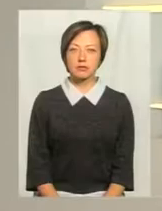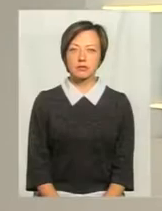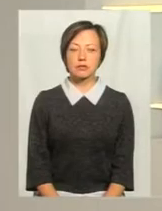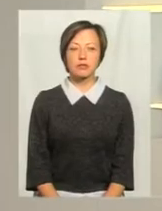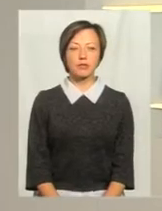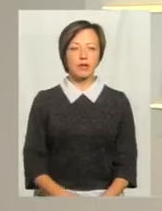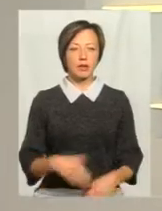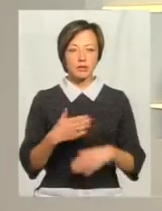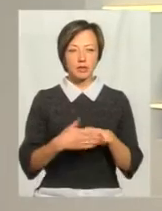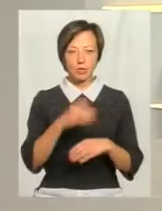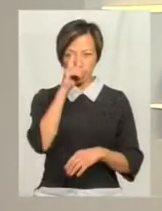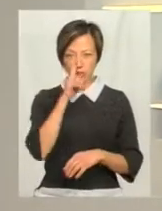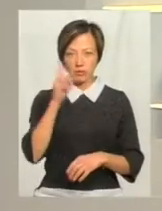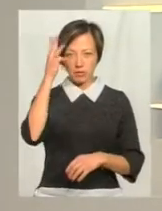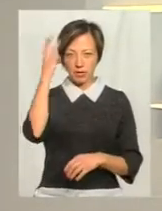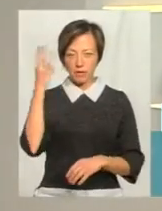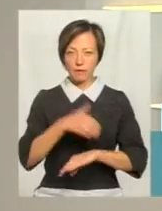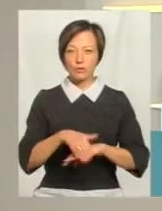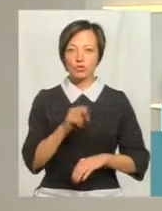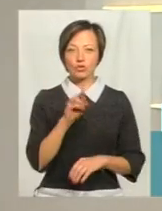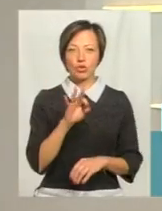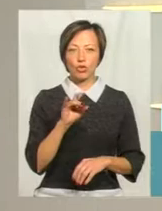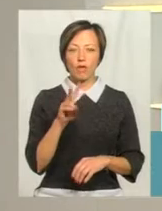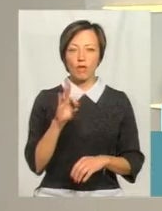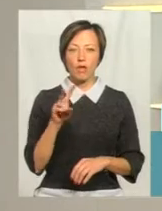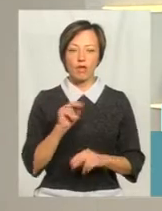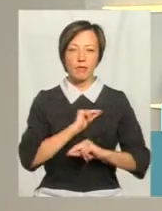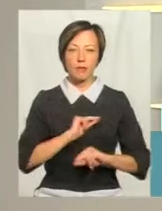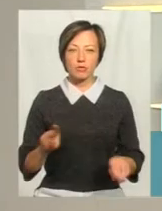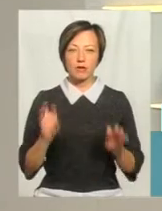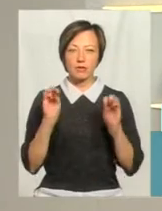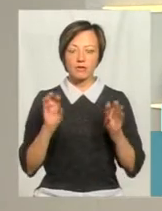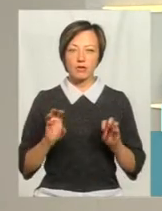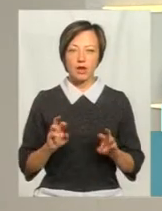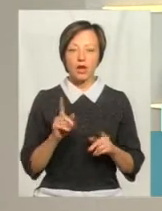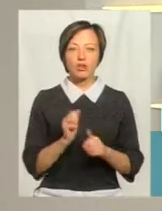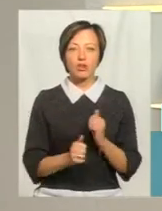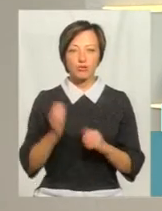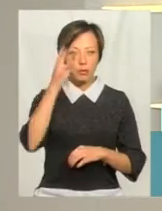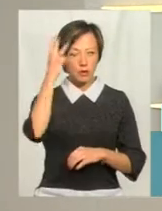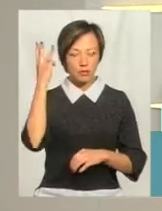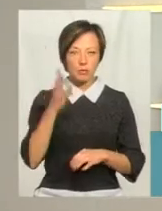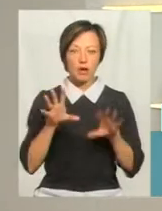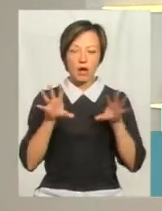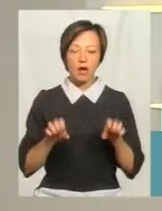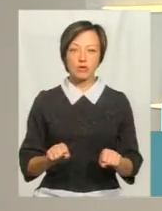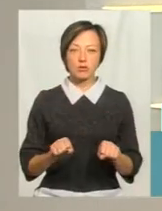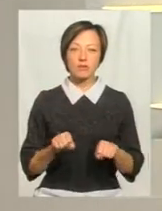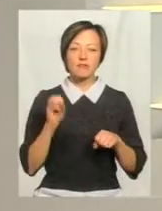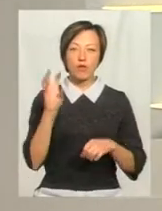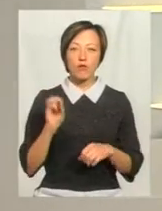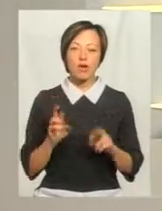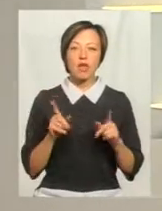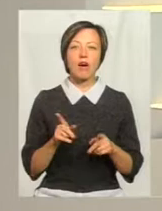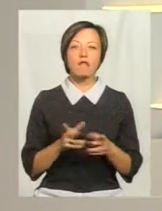Близько місяця у Хмельницькому на Чорноволу не працював світлофор. Як часто в обласному центрі гасне світлофор і як це